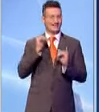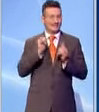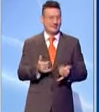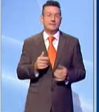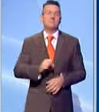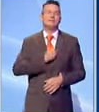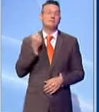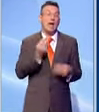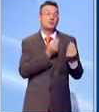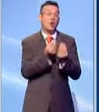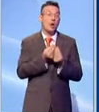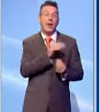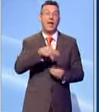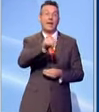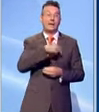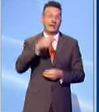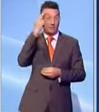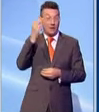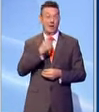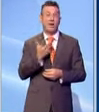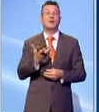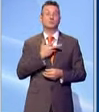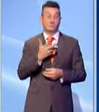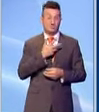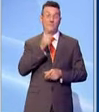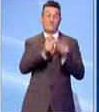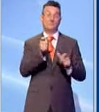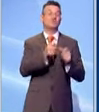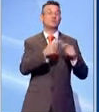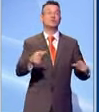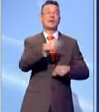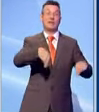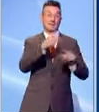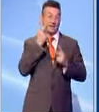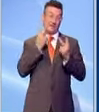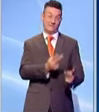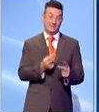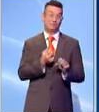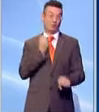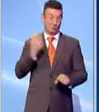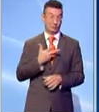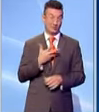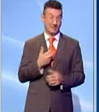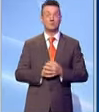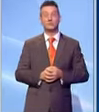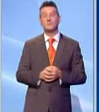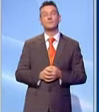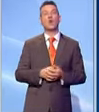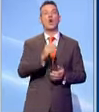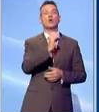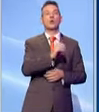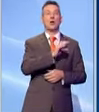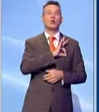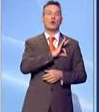colleghi non lo vogliano ricordare, ma i cittadini se ne sono resi perfettamente conto. Grazie, onorevole Prestigiacomo. Il